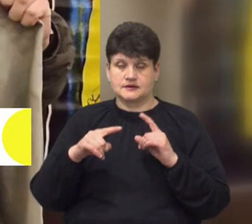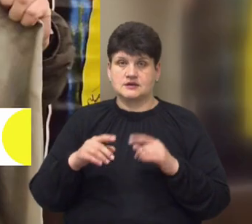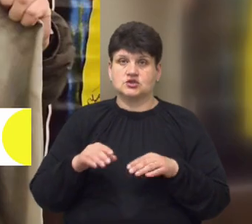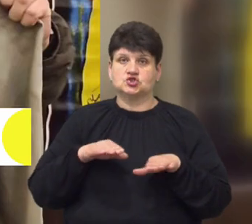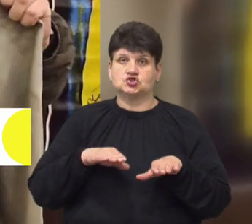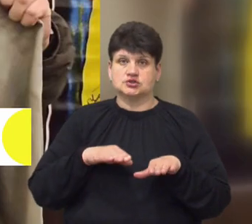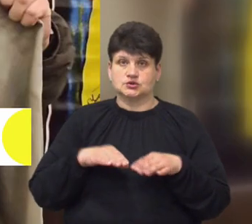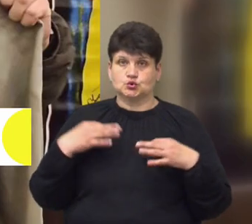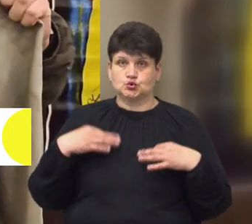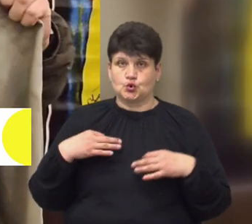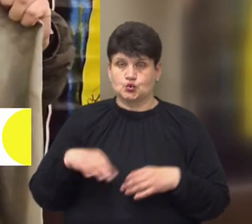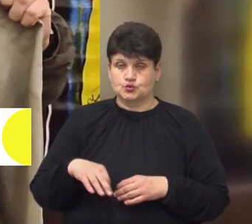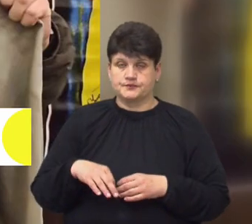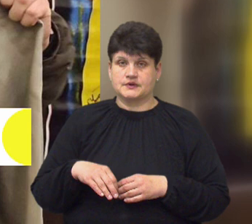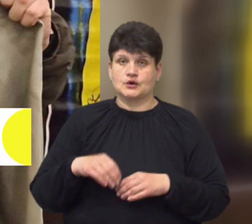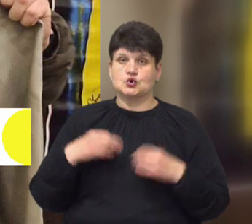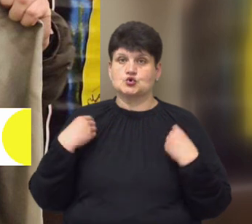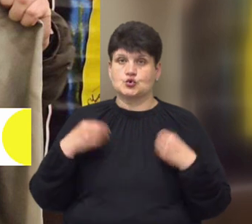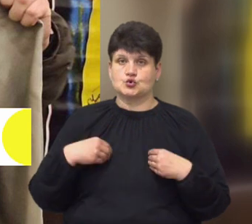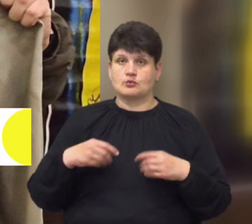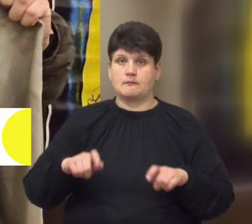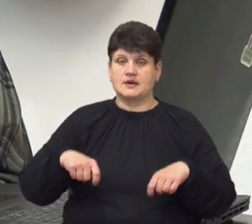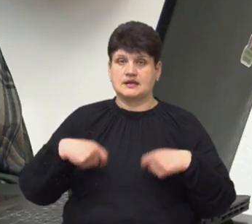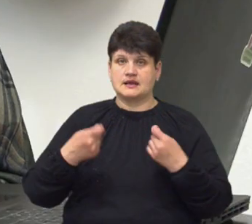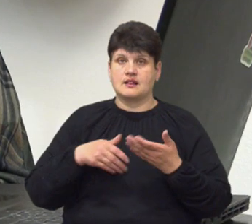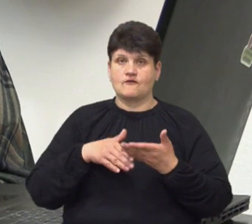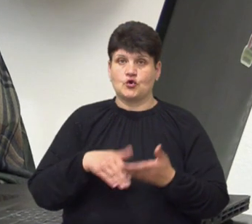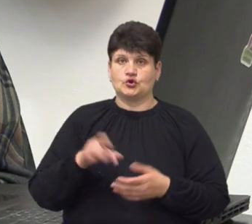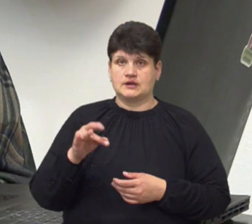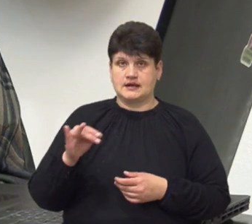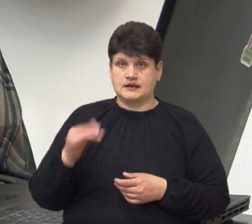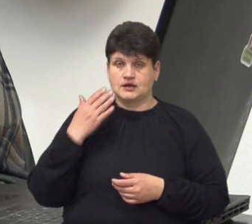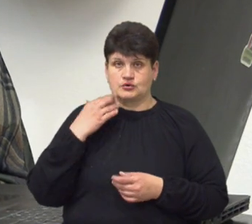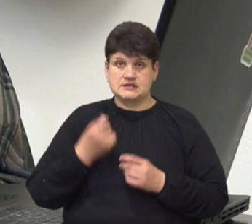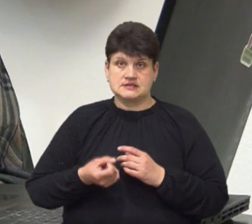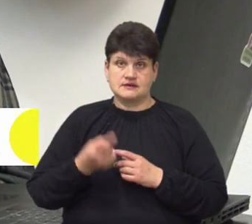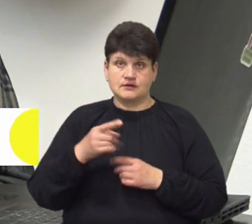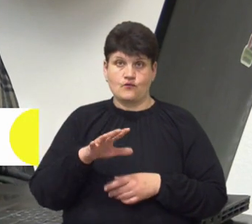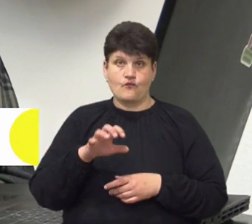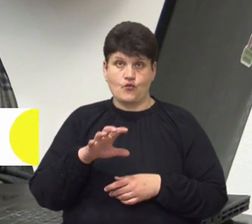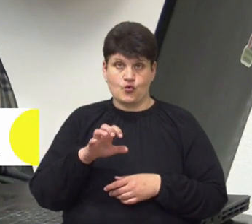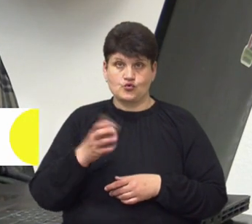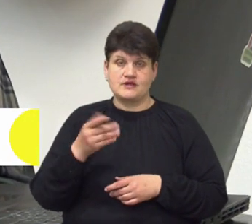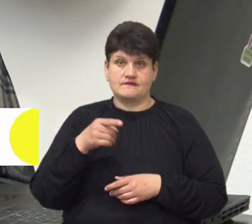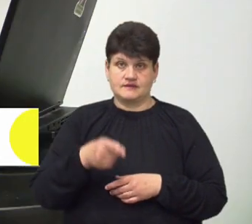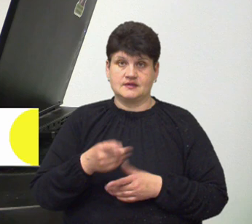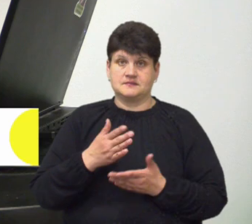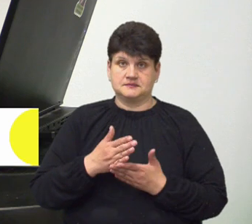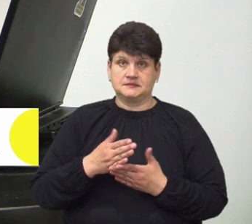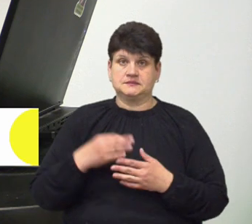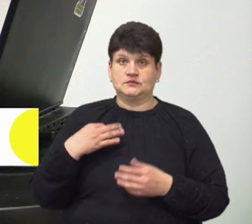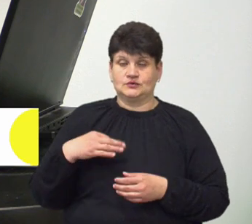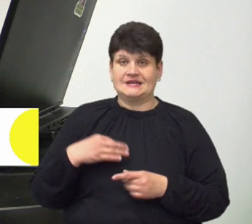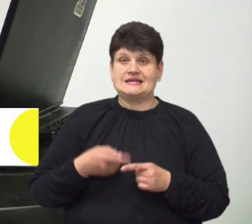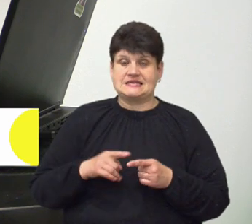сорочку». Сорочку головнокомандувачу передали волонтери. «Коли з'явилось на кінець фото, де він тримає цю сорочку, це